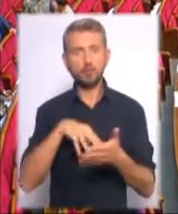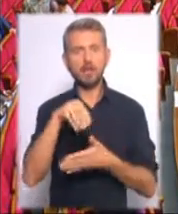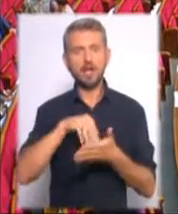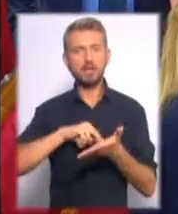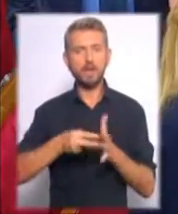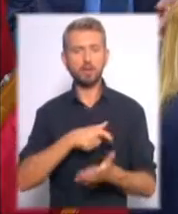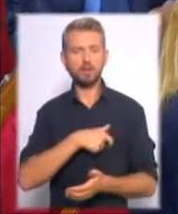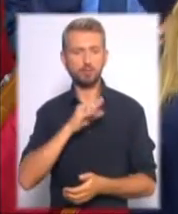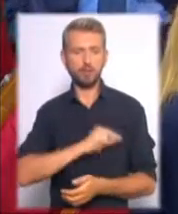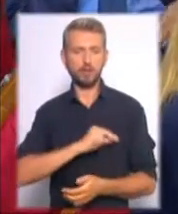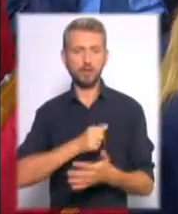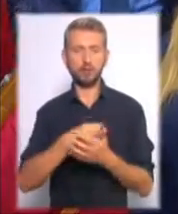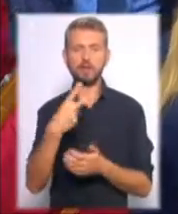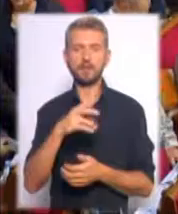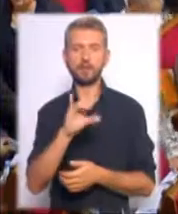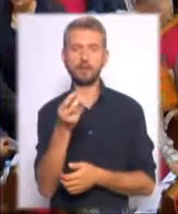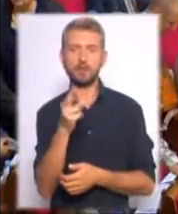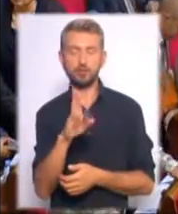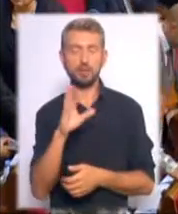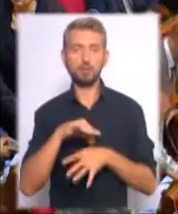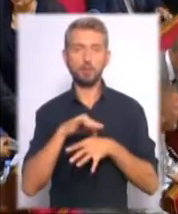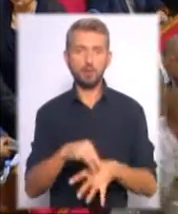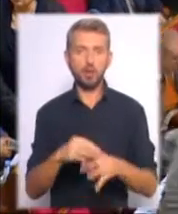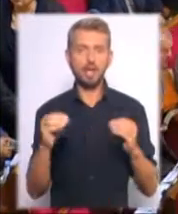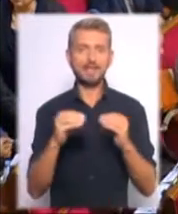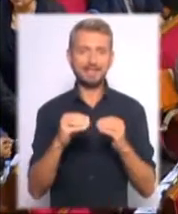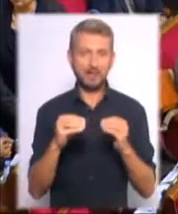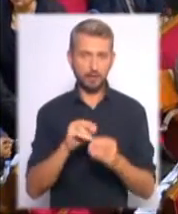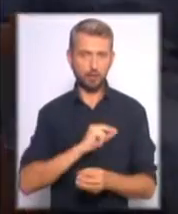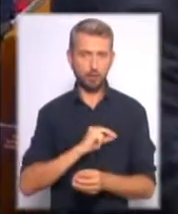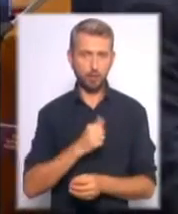депутати працюватимуть до 20 січня і проведуть 10 пленарних тижнів.